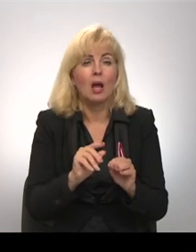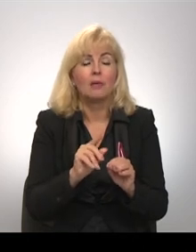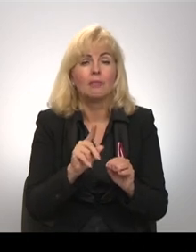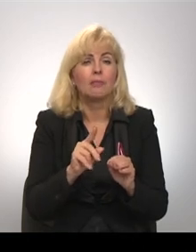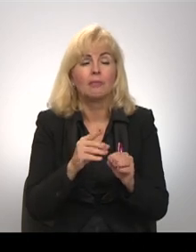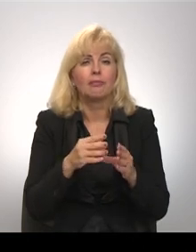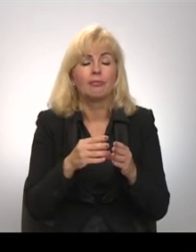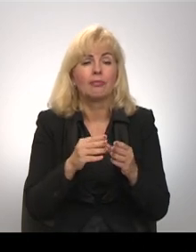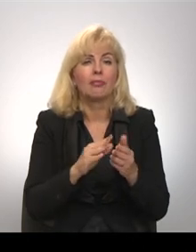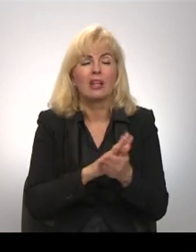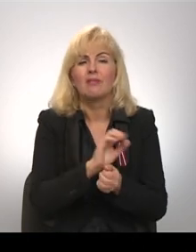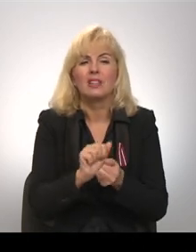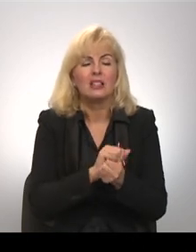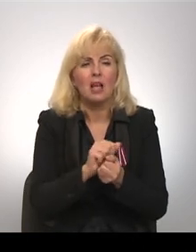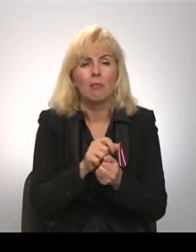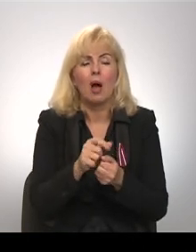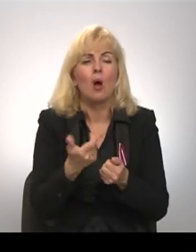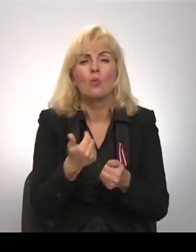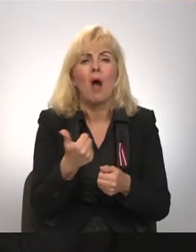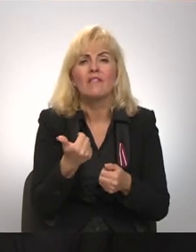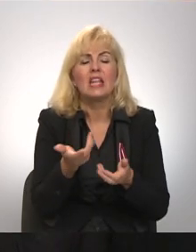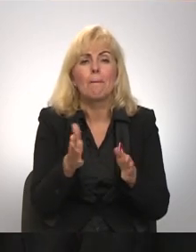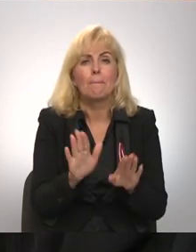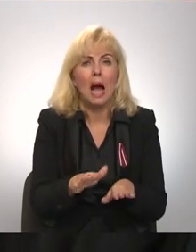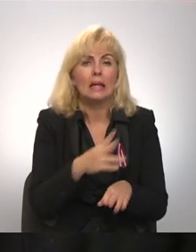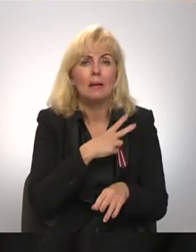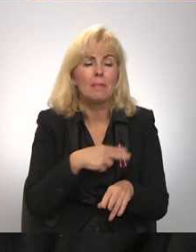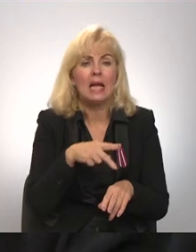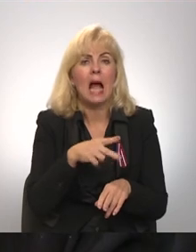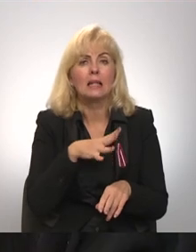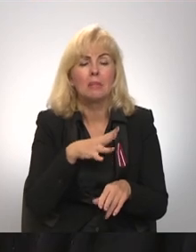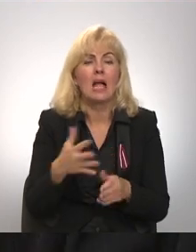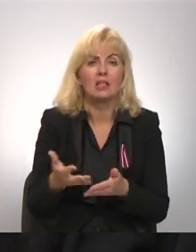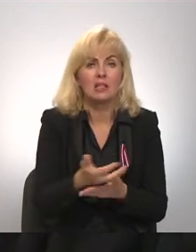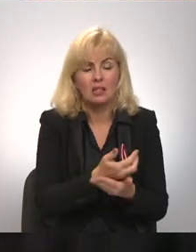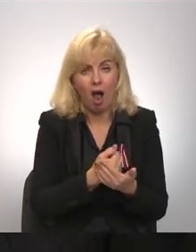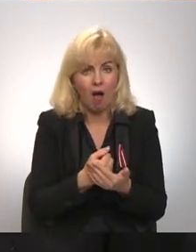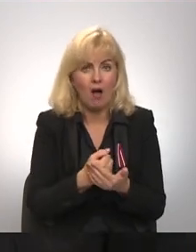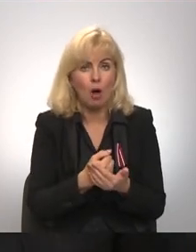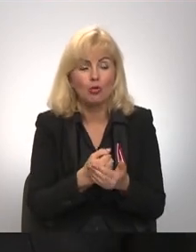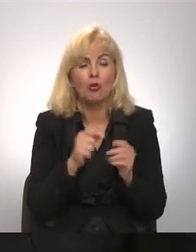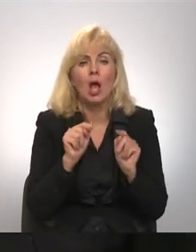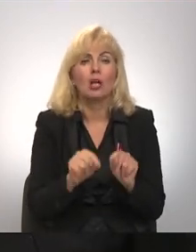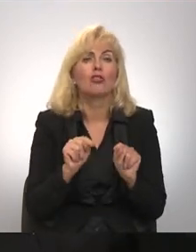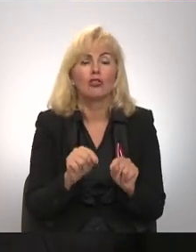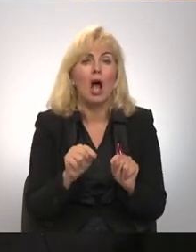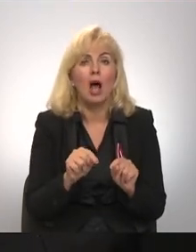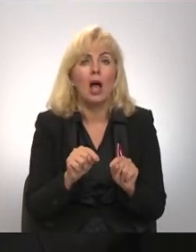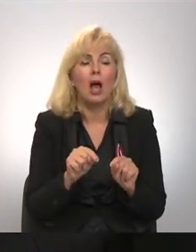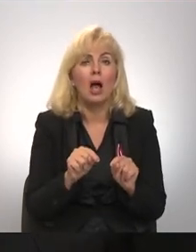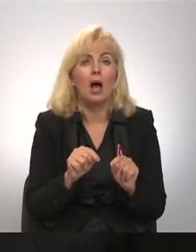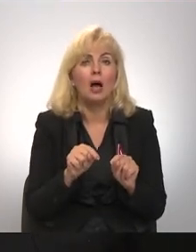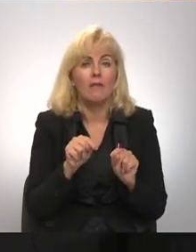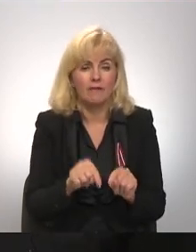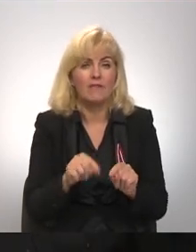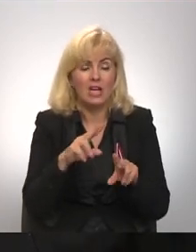tas, kas no viņa bija palicis, to viņa biedri bija savākuši šajā teltenē